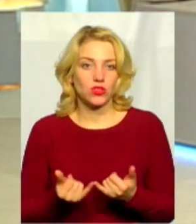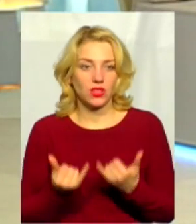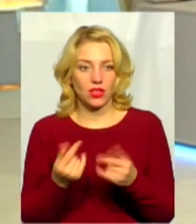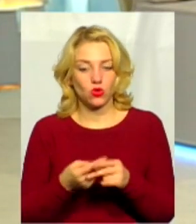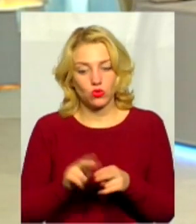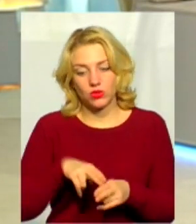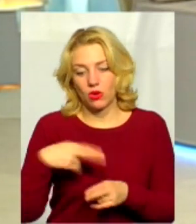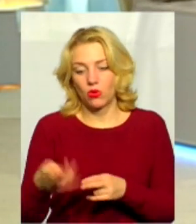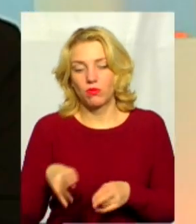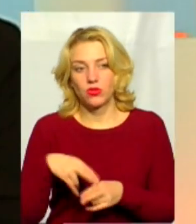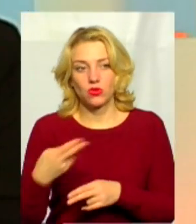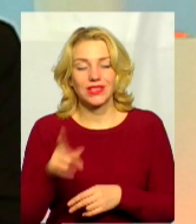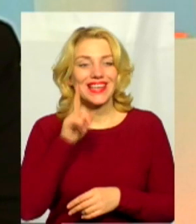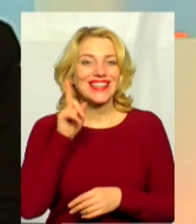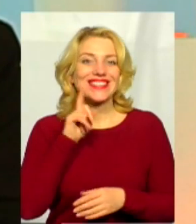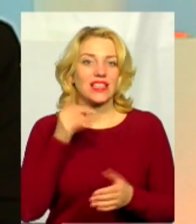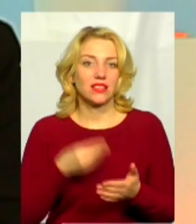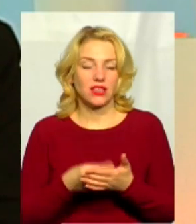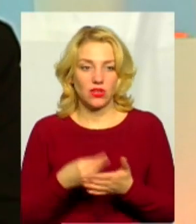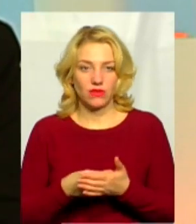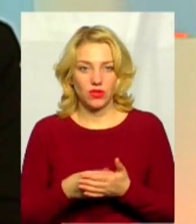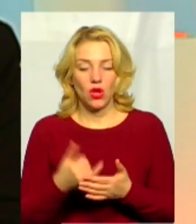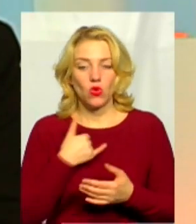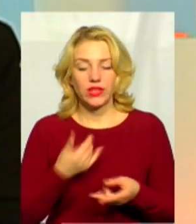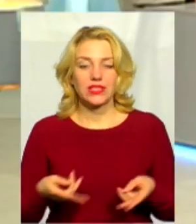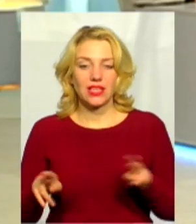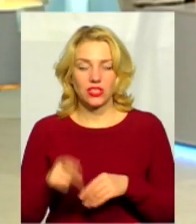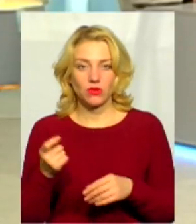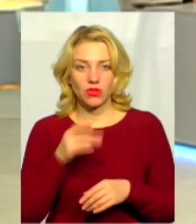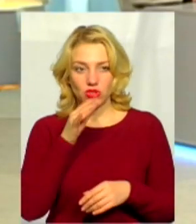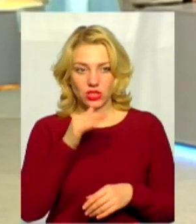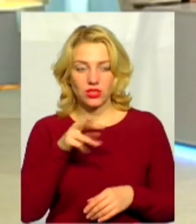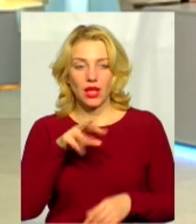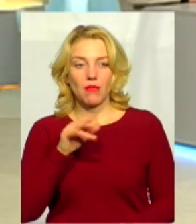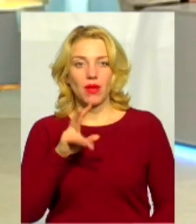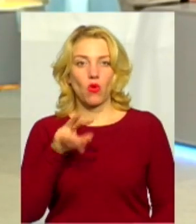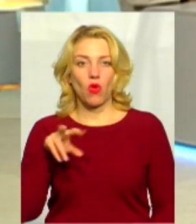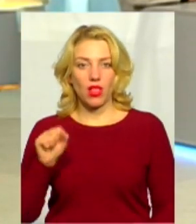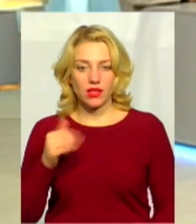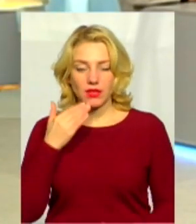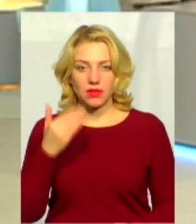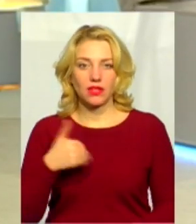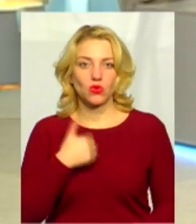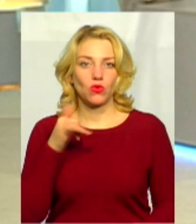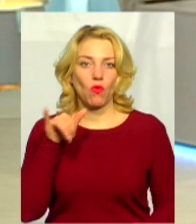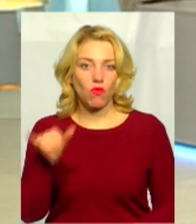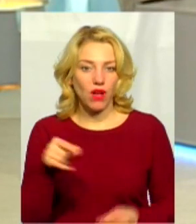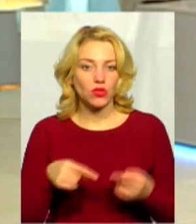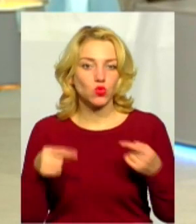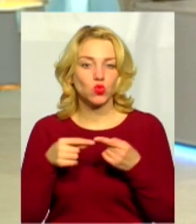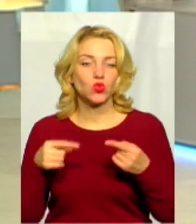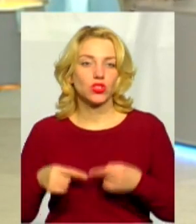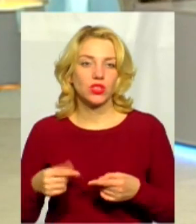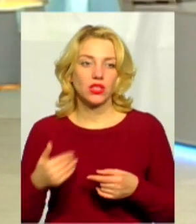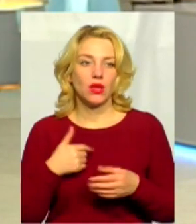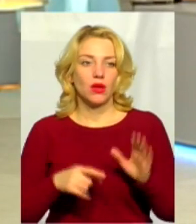компенсувати зелений тариф. Я вас переб'ю трошки, тому що в залишилося мало часу. Пане Миколе, хотівши у вас уточнити, ми вже почали